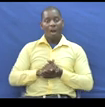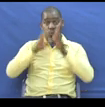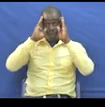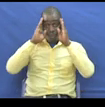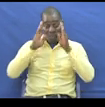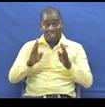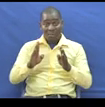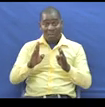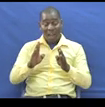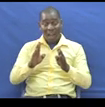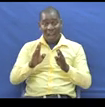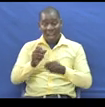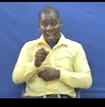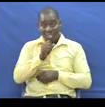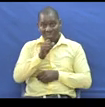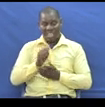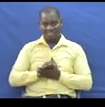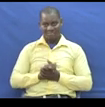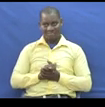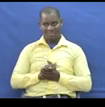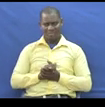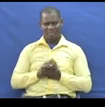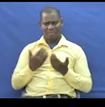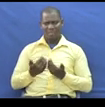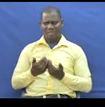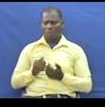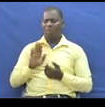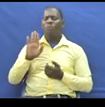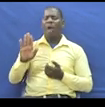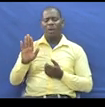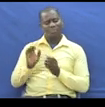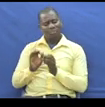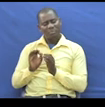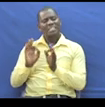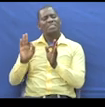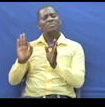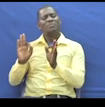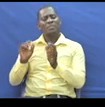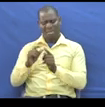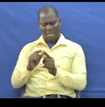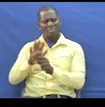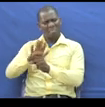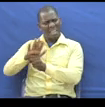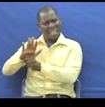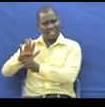You are Faithful Wako Mtiifu Na Kadhalika Na Kadhalika Kwa mana Iyo Kwa